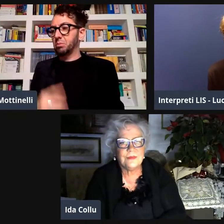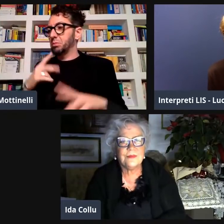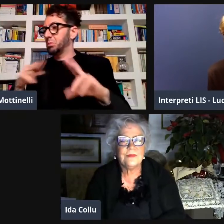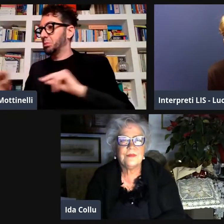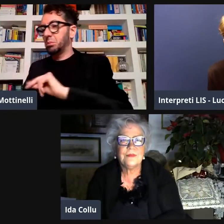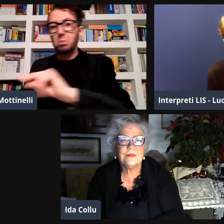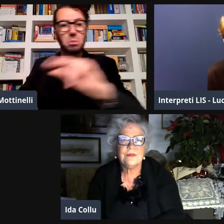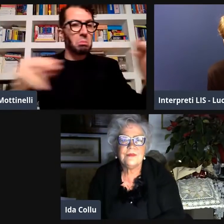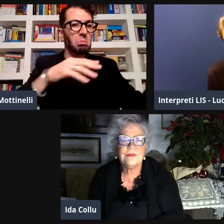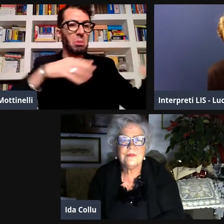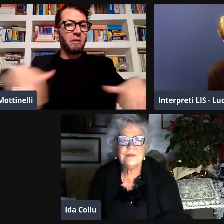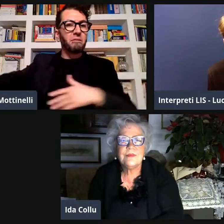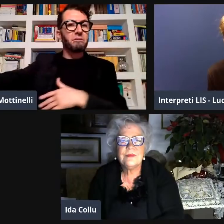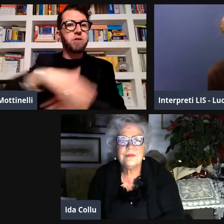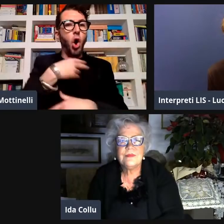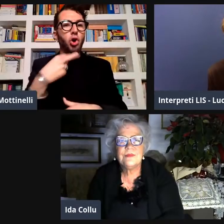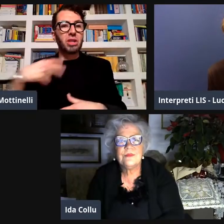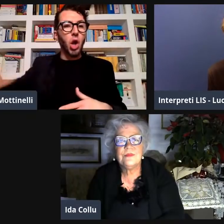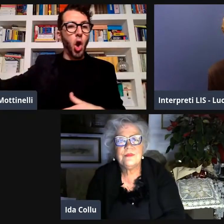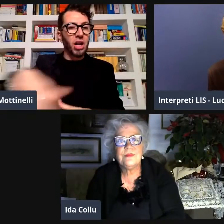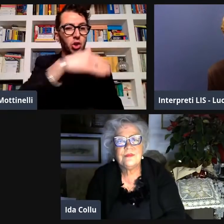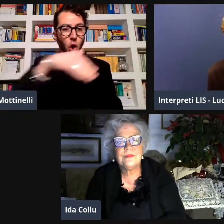il mondo del Lens